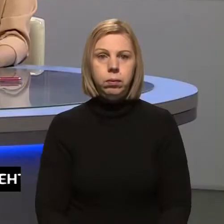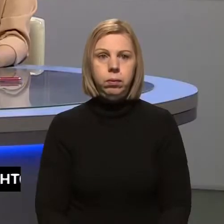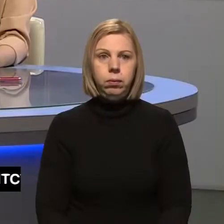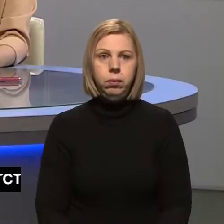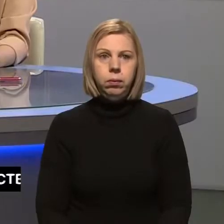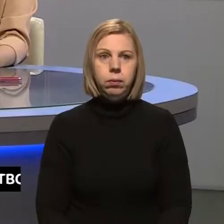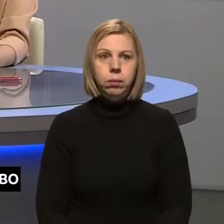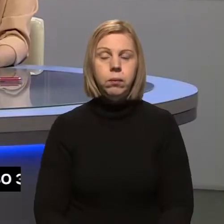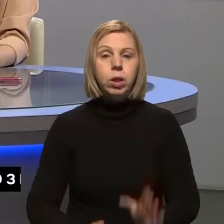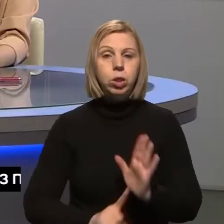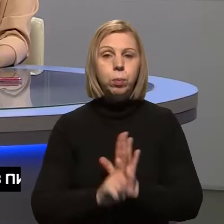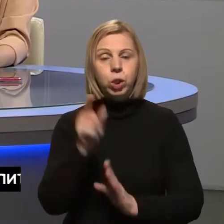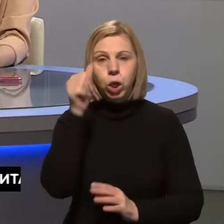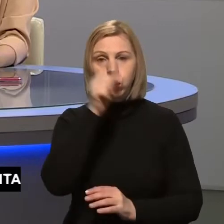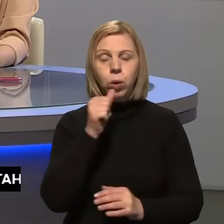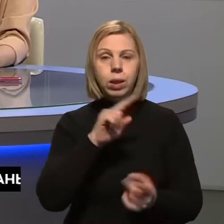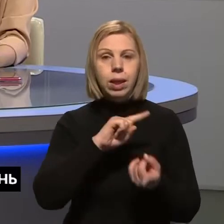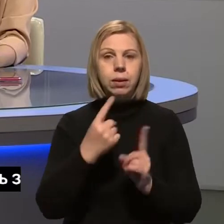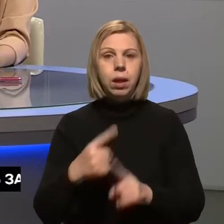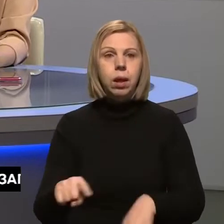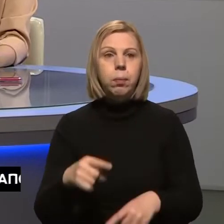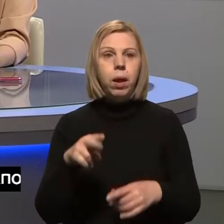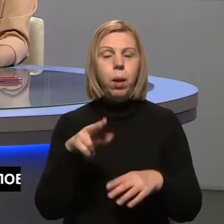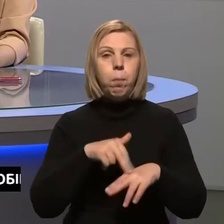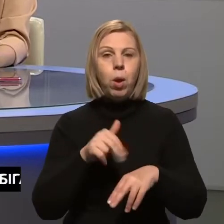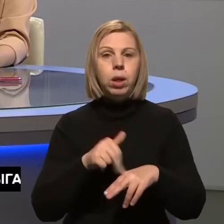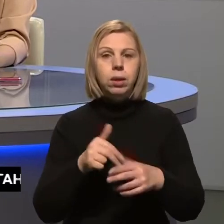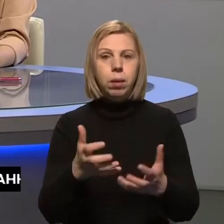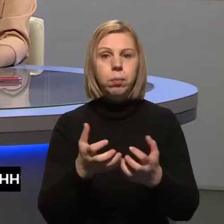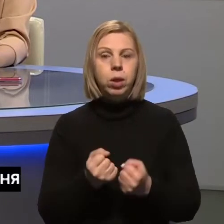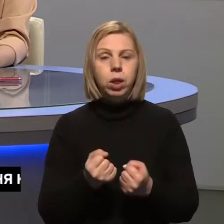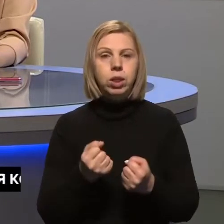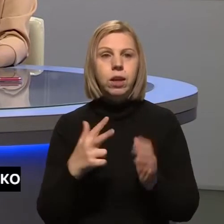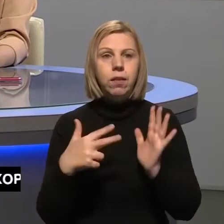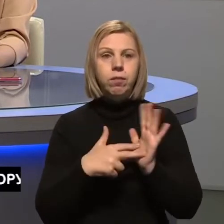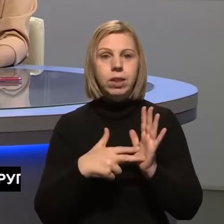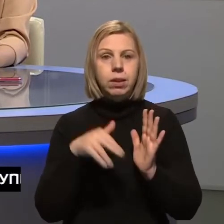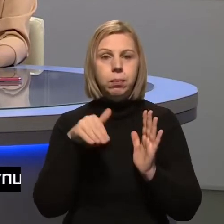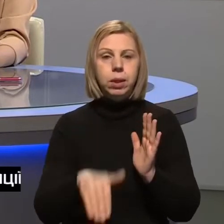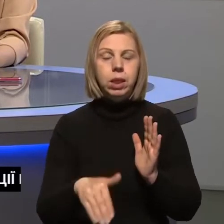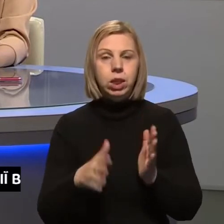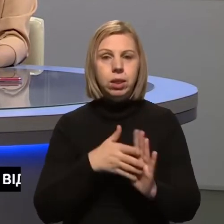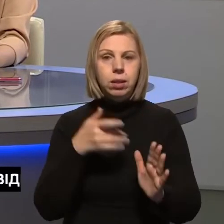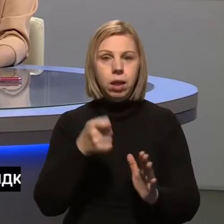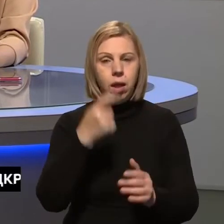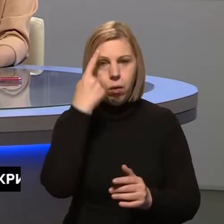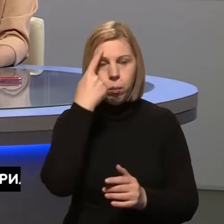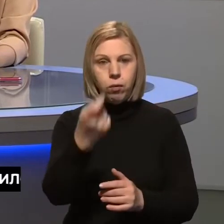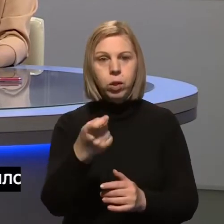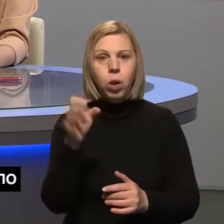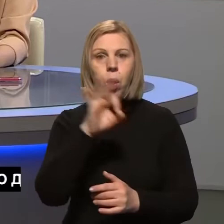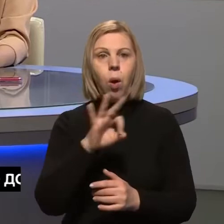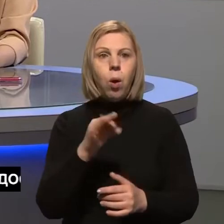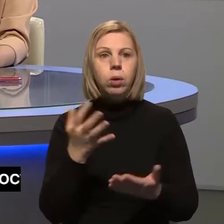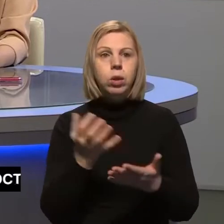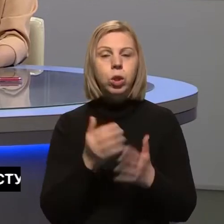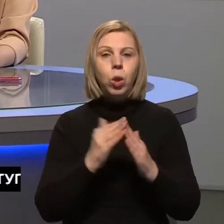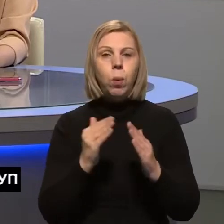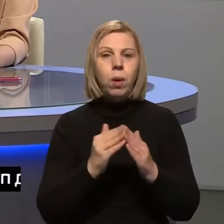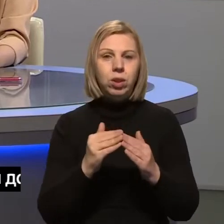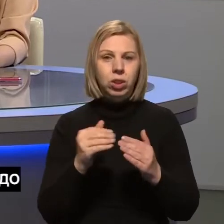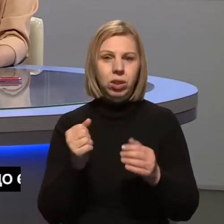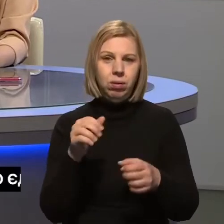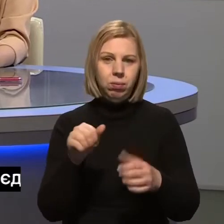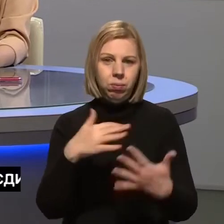З початку року на Закарпатті поліцейські отримали майже 8 тисяч заяв та повідомлень про вчинення домашнього